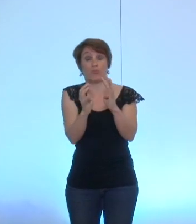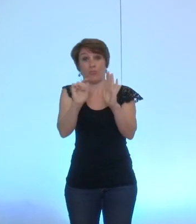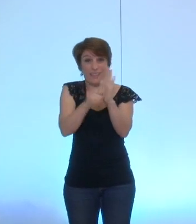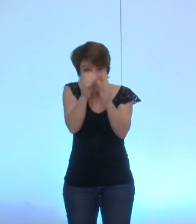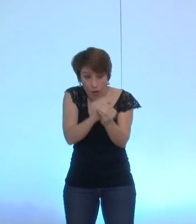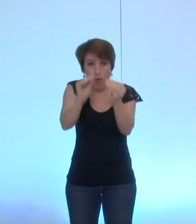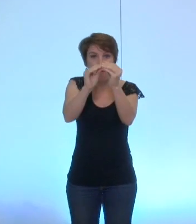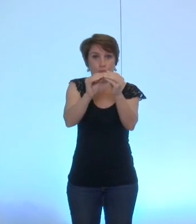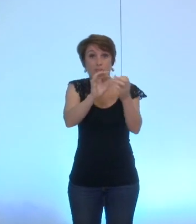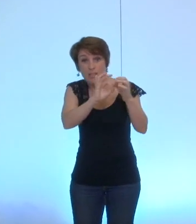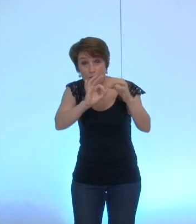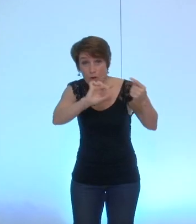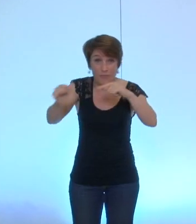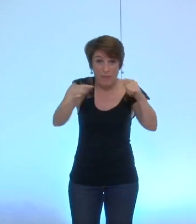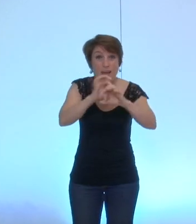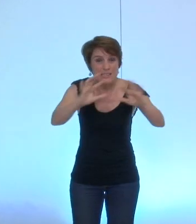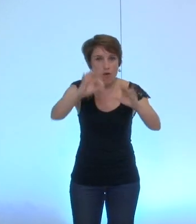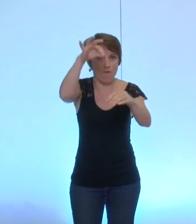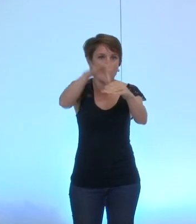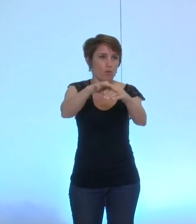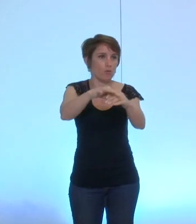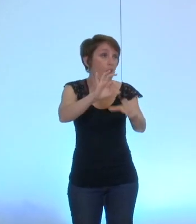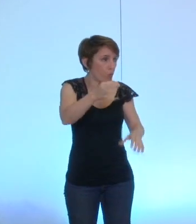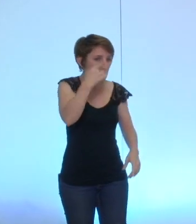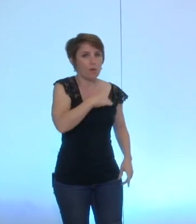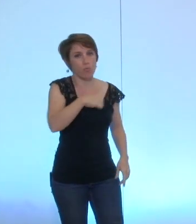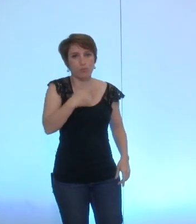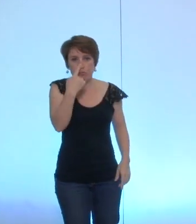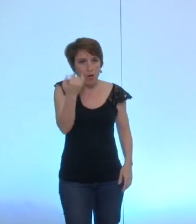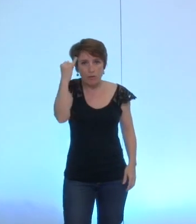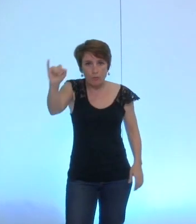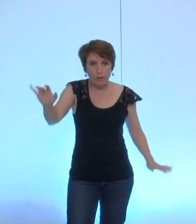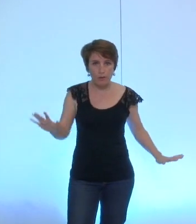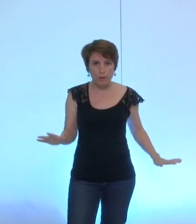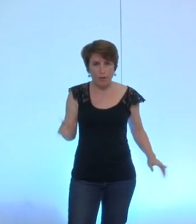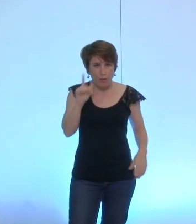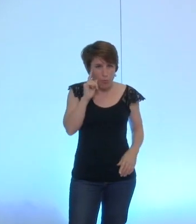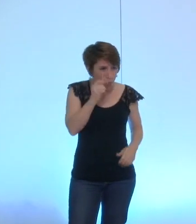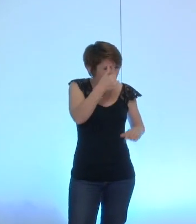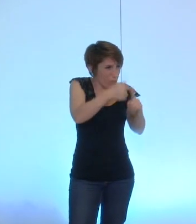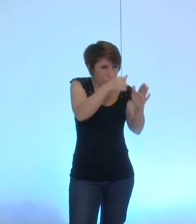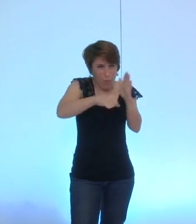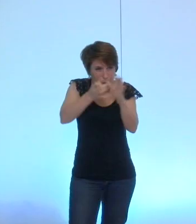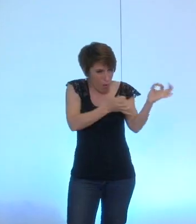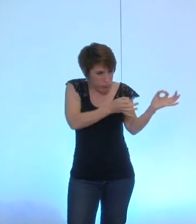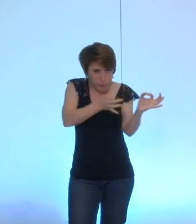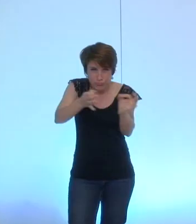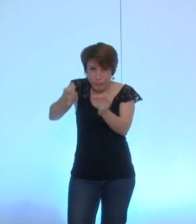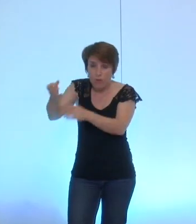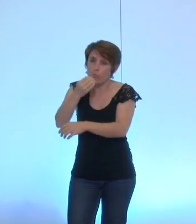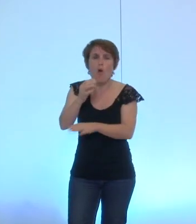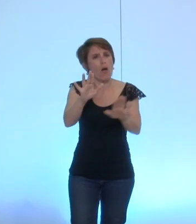effectivement oui ça nous semble inutile parce qu'il y une régularité d'abord nous sommes une assemblée